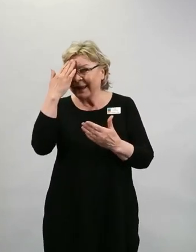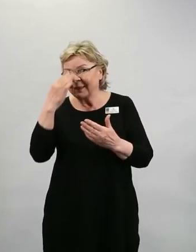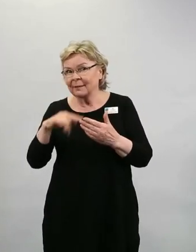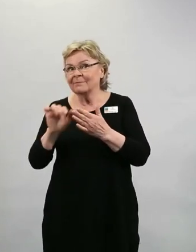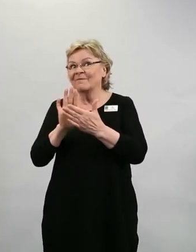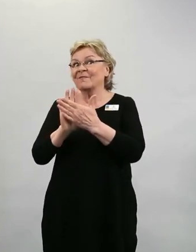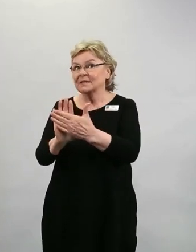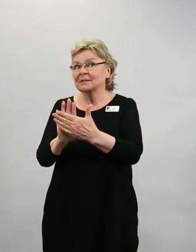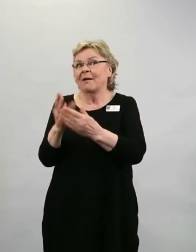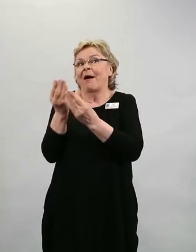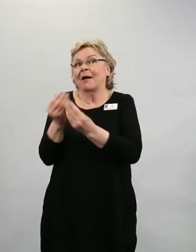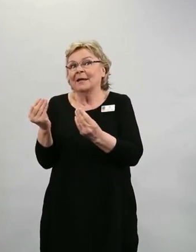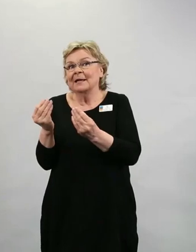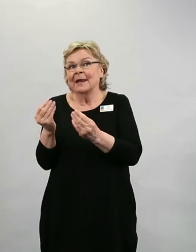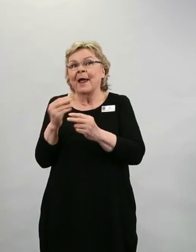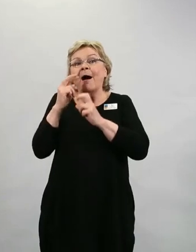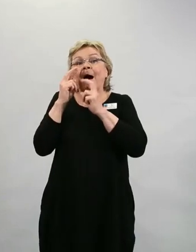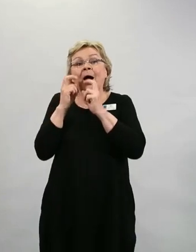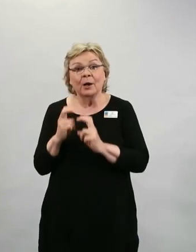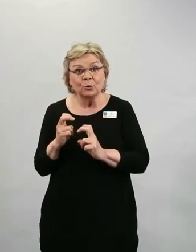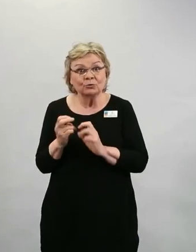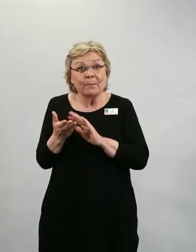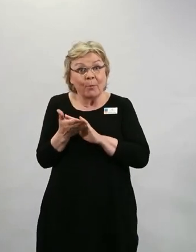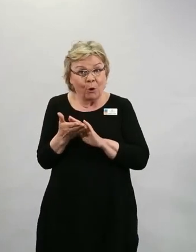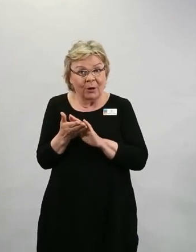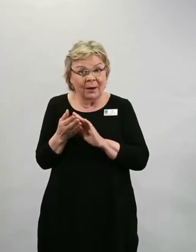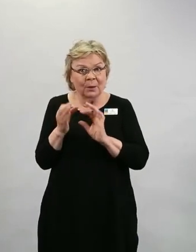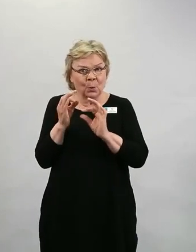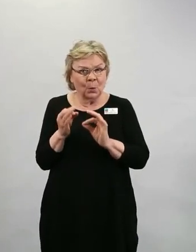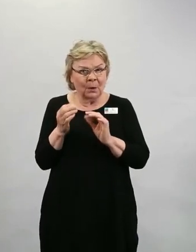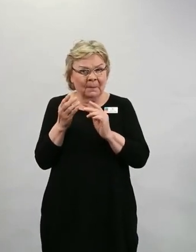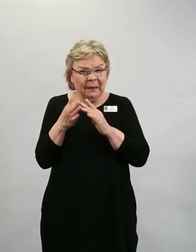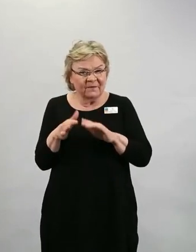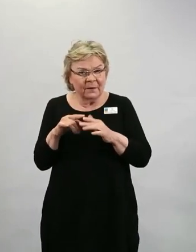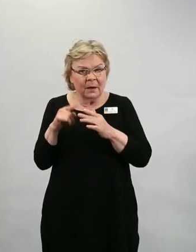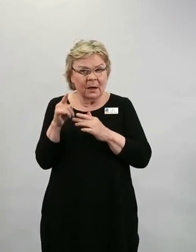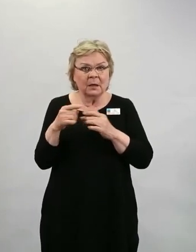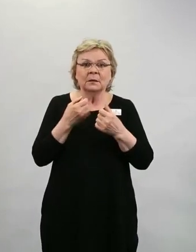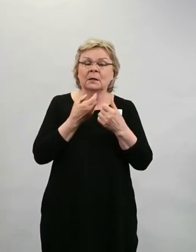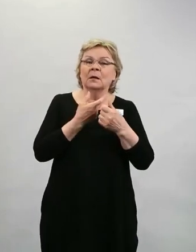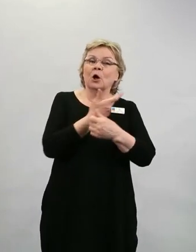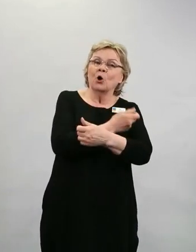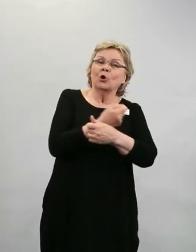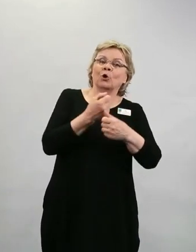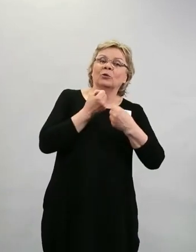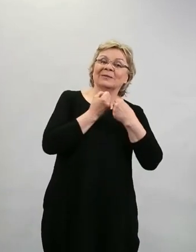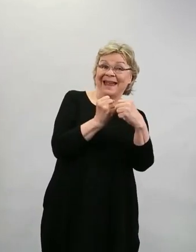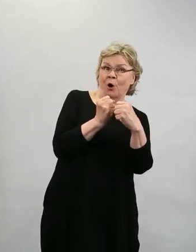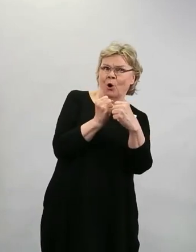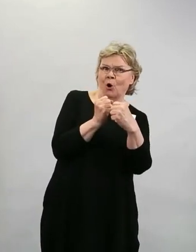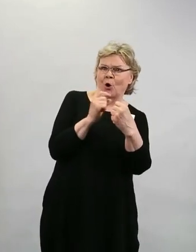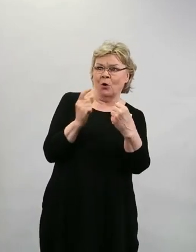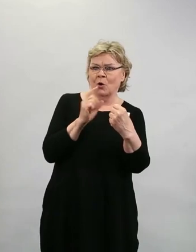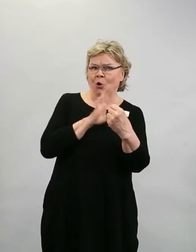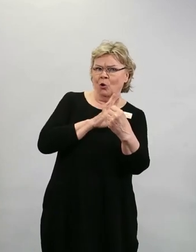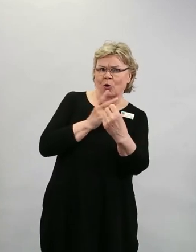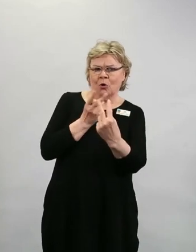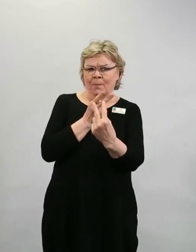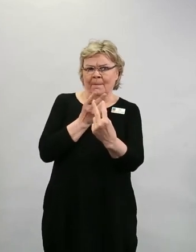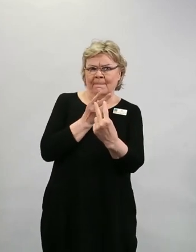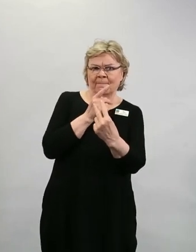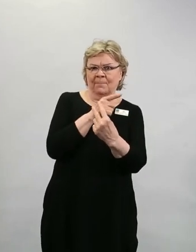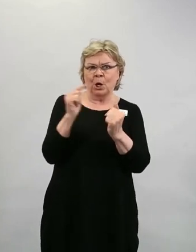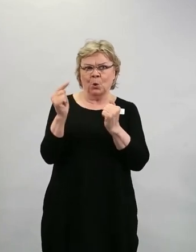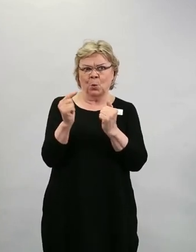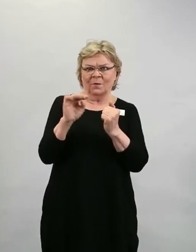pohjalta ja miten ne sitten kääntyy rokotteen tehoksi käytännössä, niin on, että tämä pidempi väli on